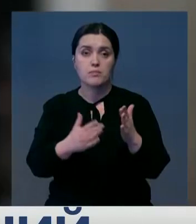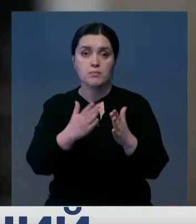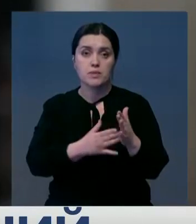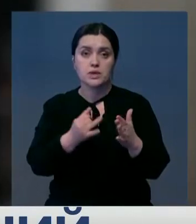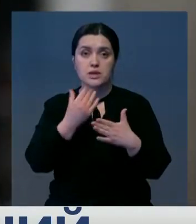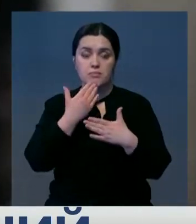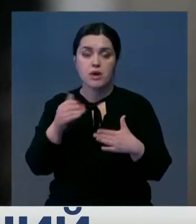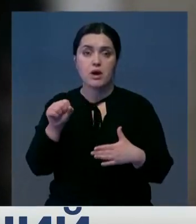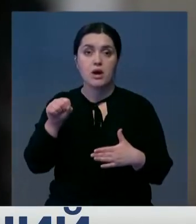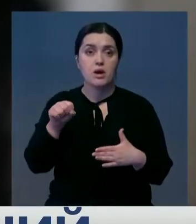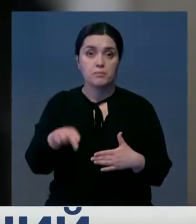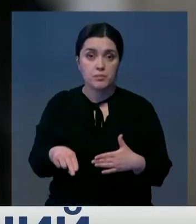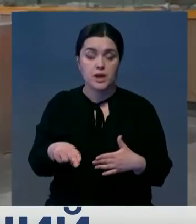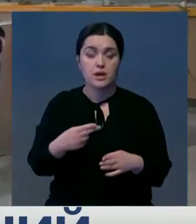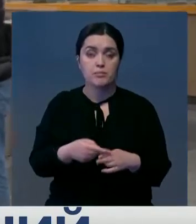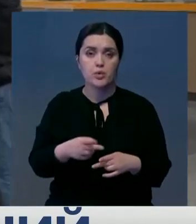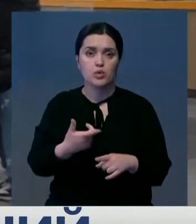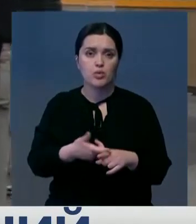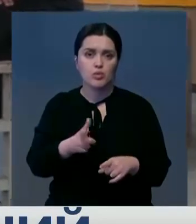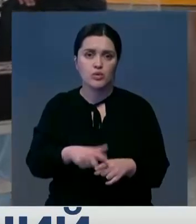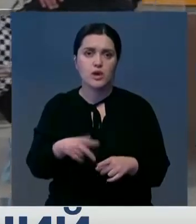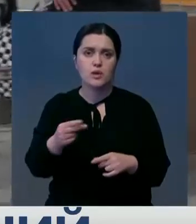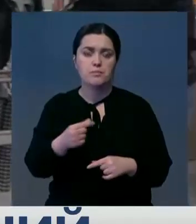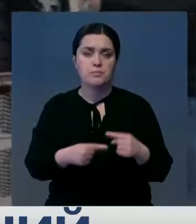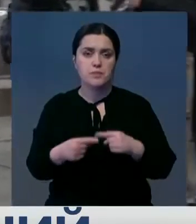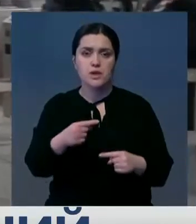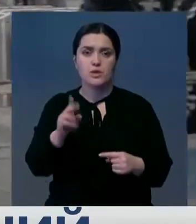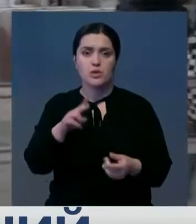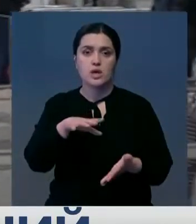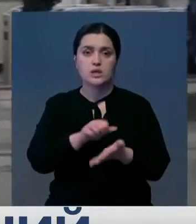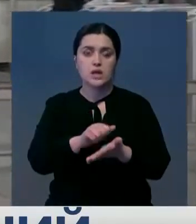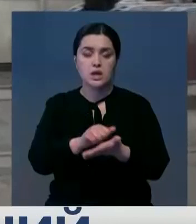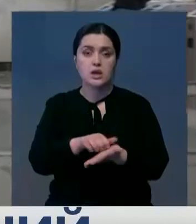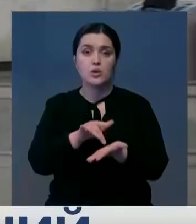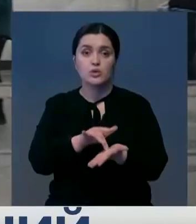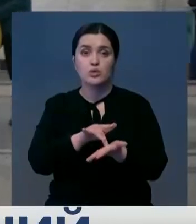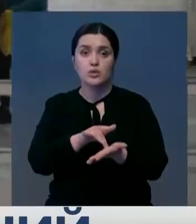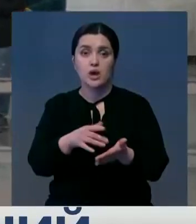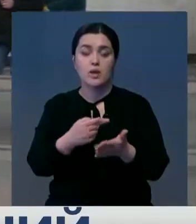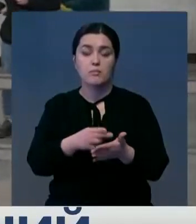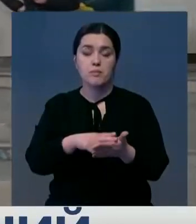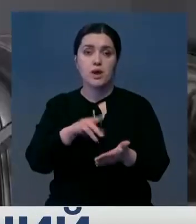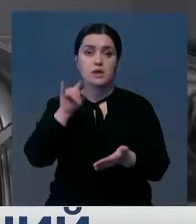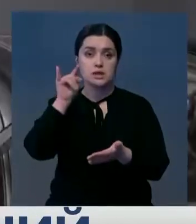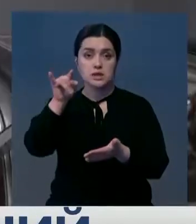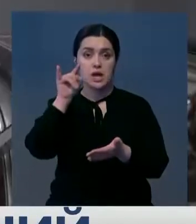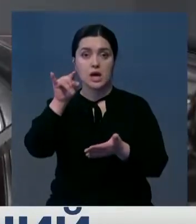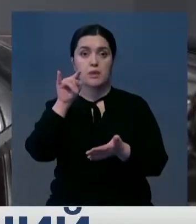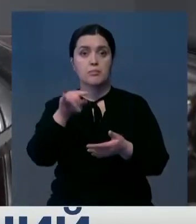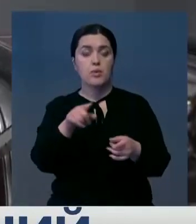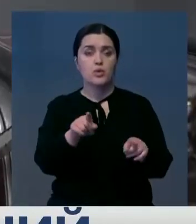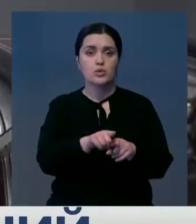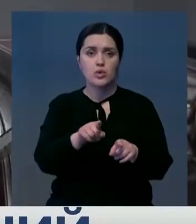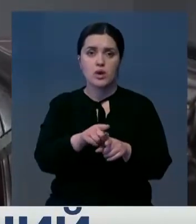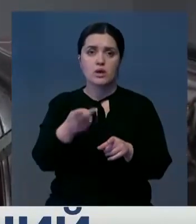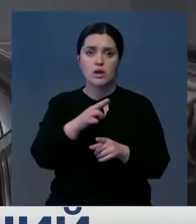последних – в апреле. По крайней мере, на это очень рассчитывают бизнесмены, занятые в сфере туризма. Открытое небо при внутренних запретах – не лучшая картина